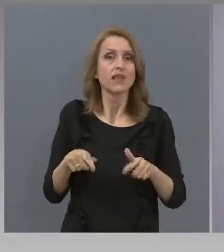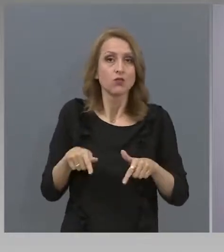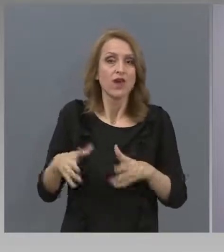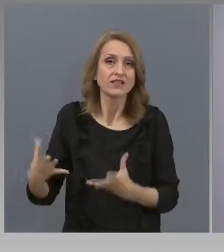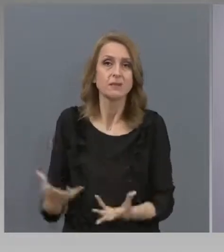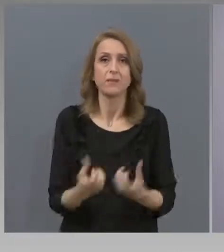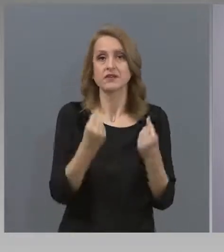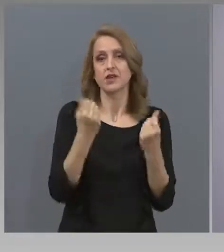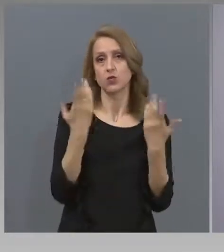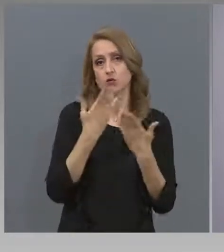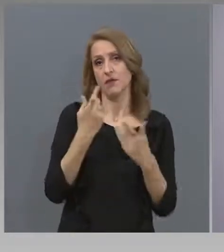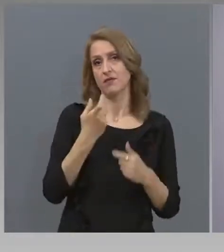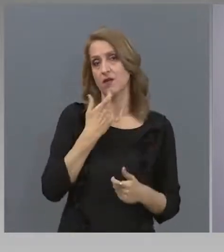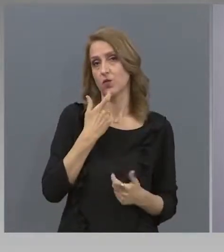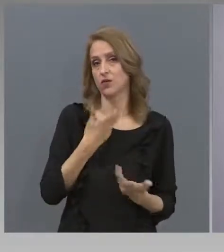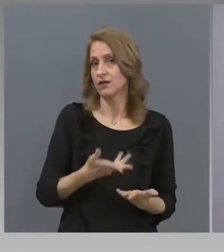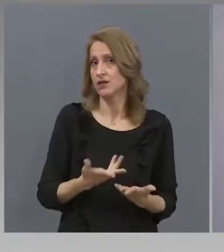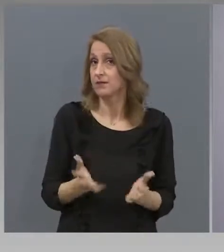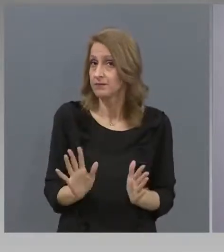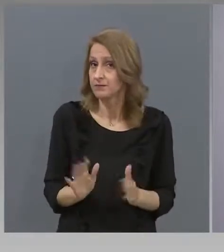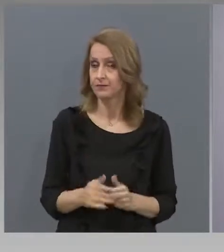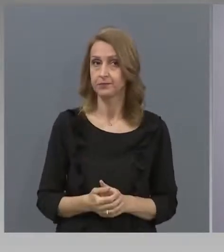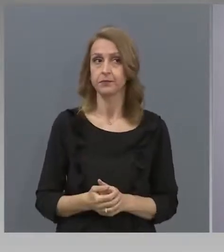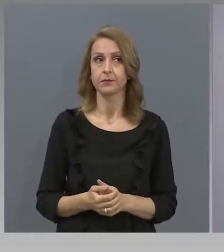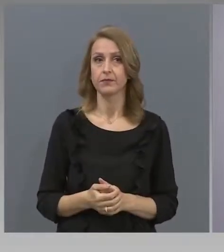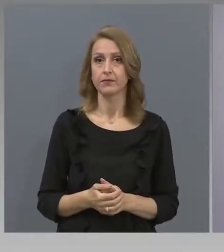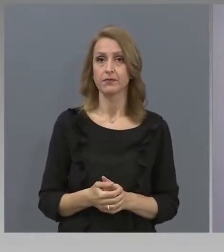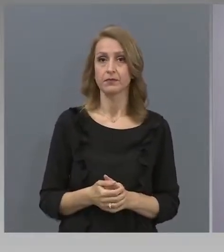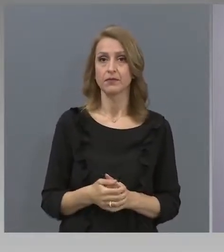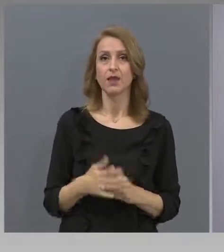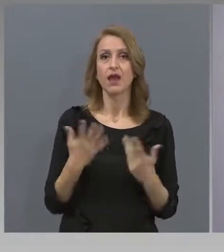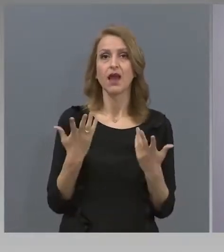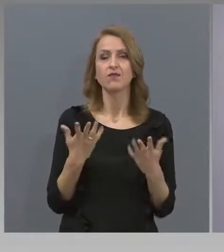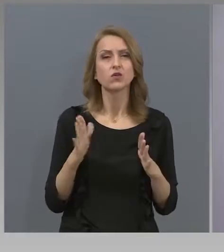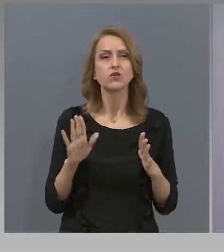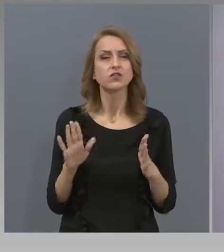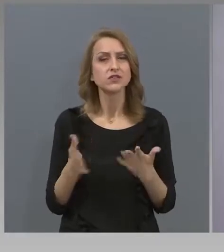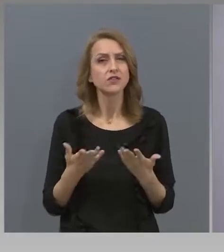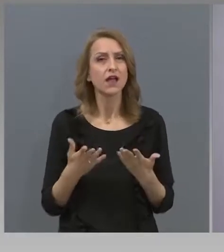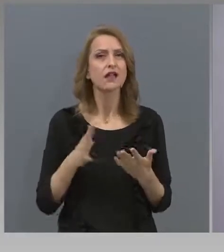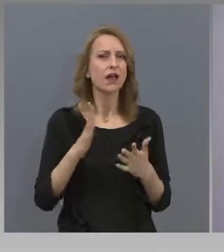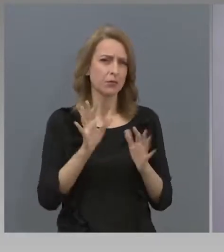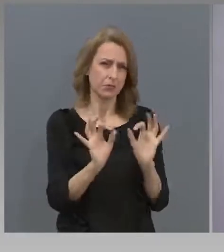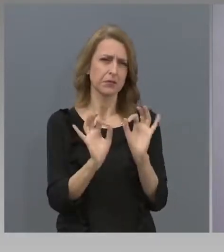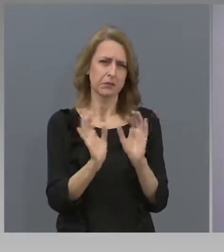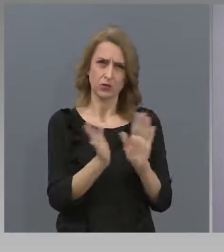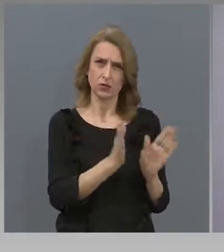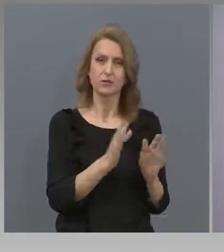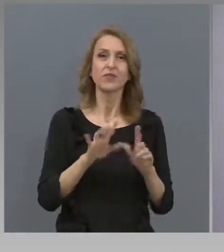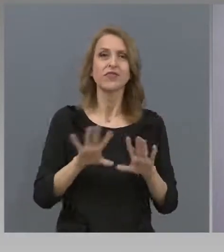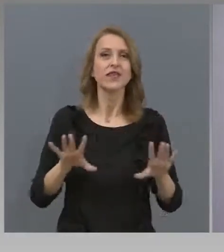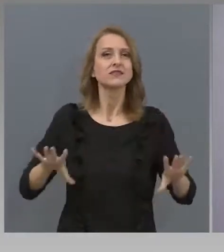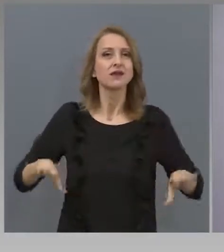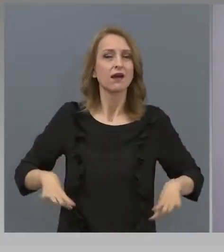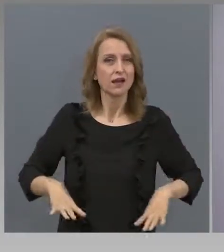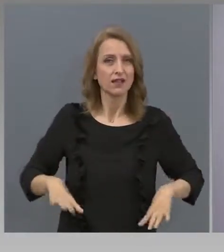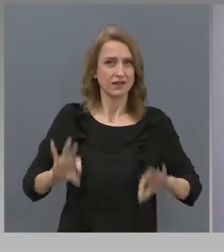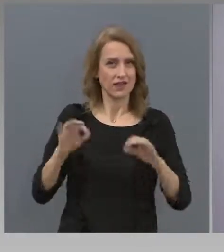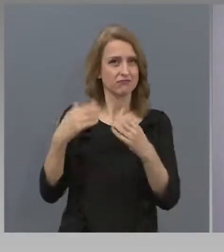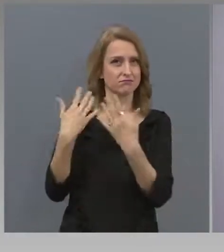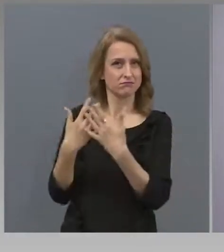Стела Маринова, Вестник, Монитор, Телеграф, Медиа. А какво ще се случи, ако детските градини останат затворени?